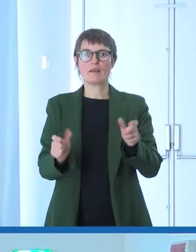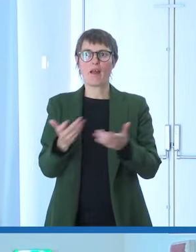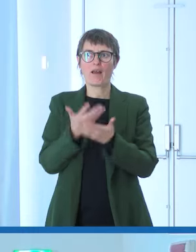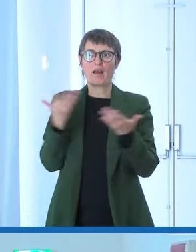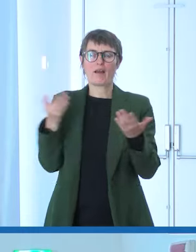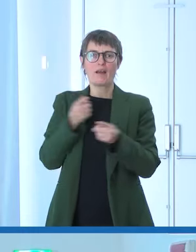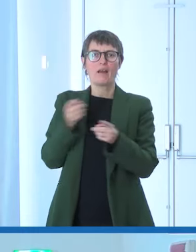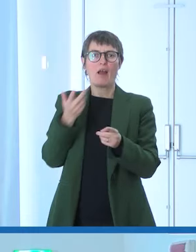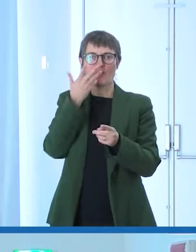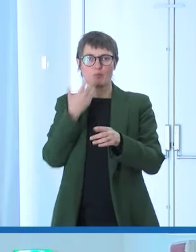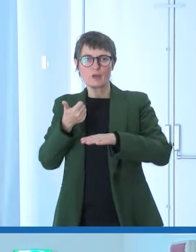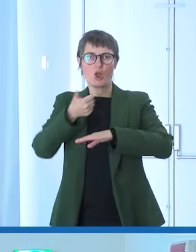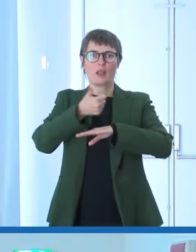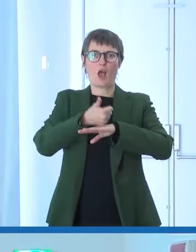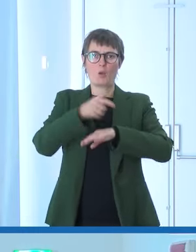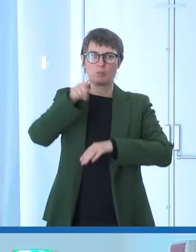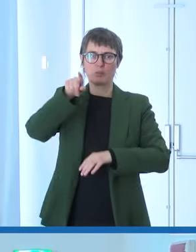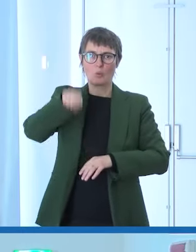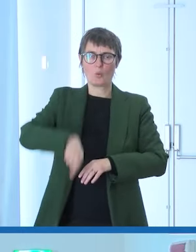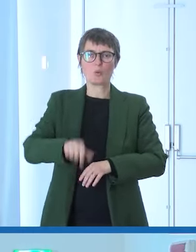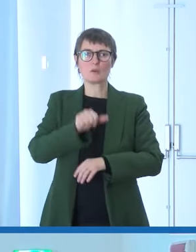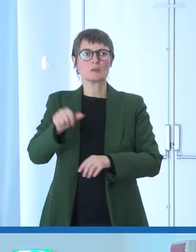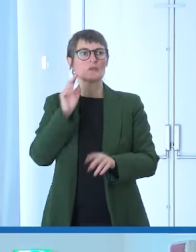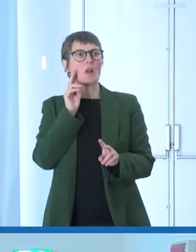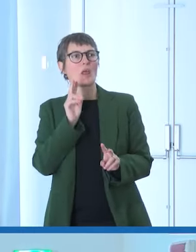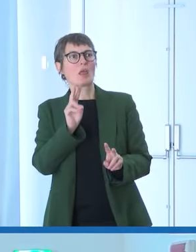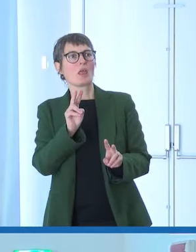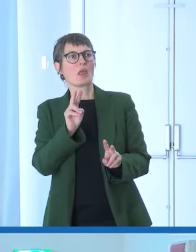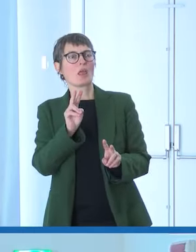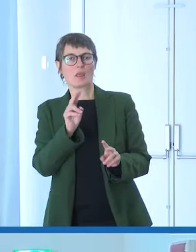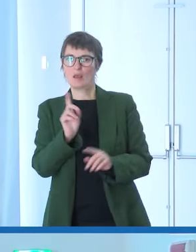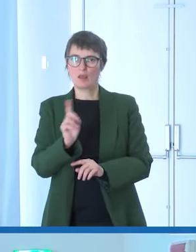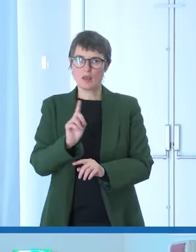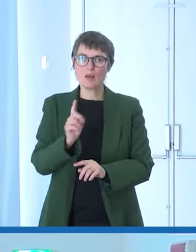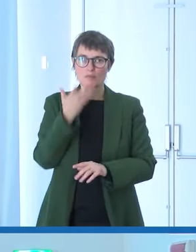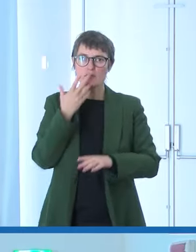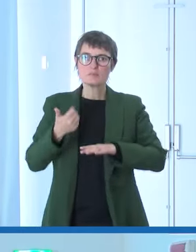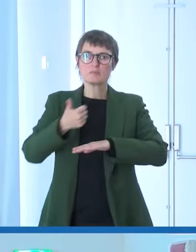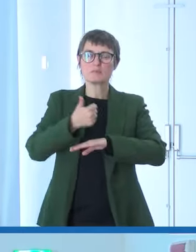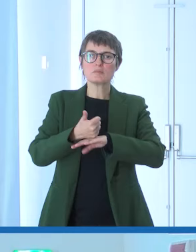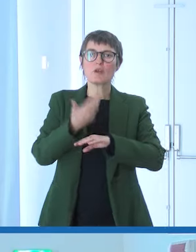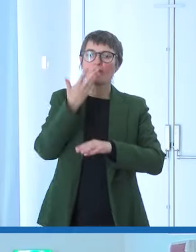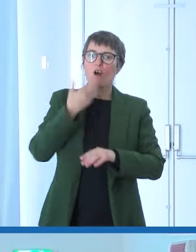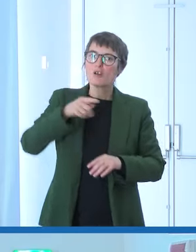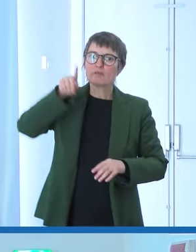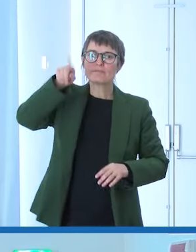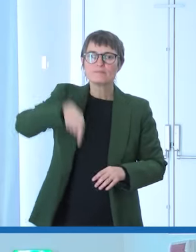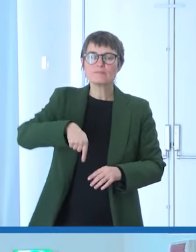reclamano e vogliono una comunicazione corretta, responsabile, inclusiva